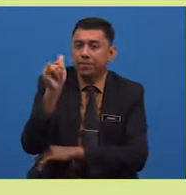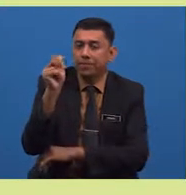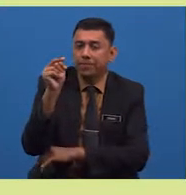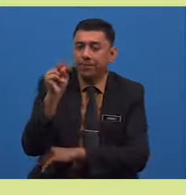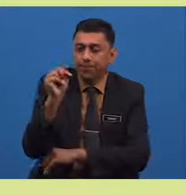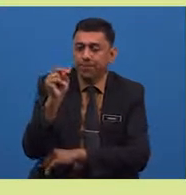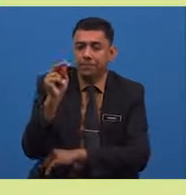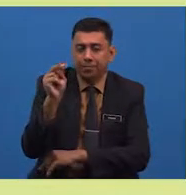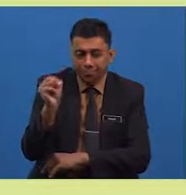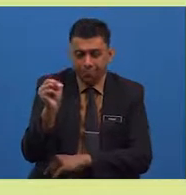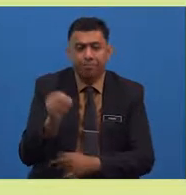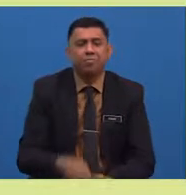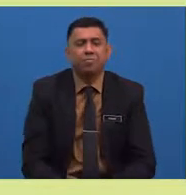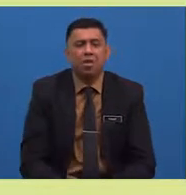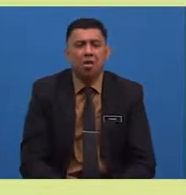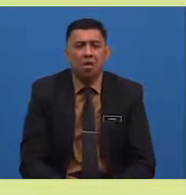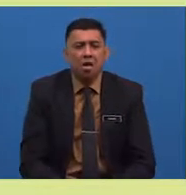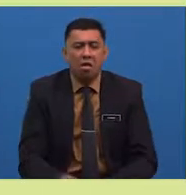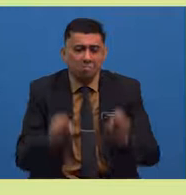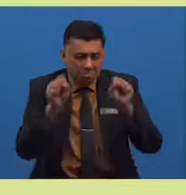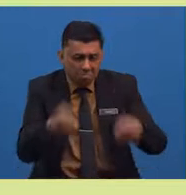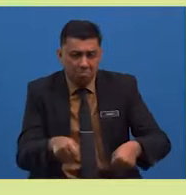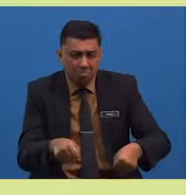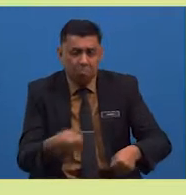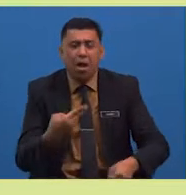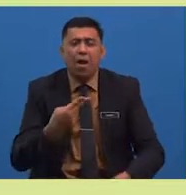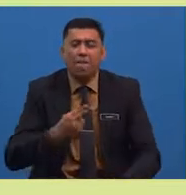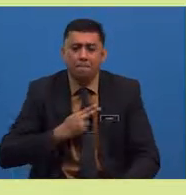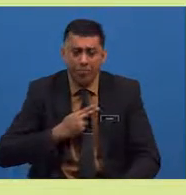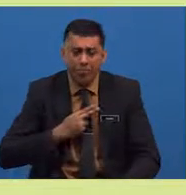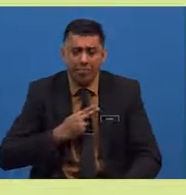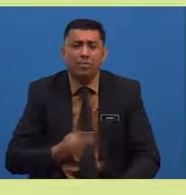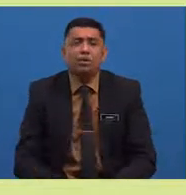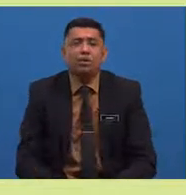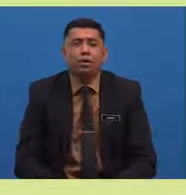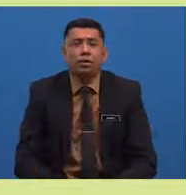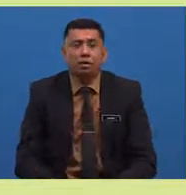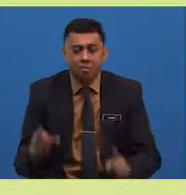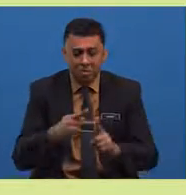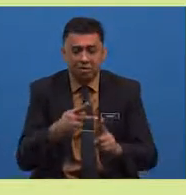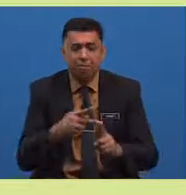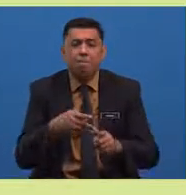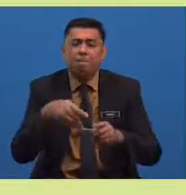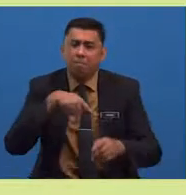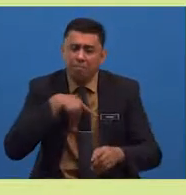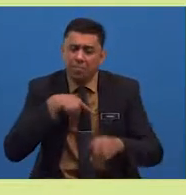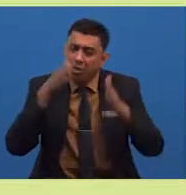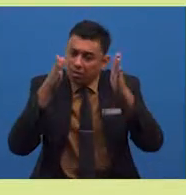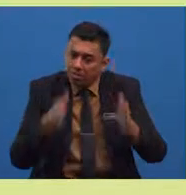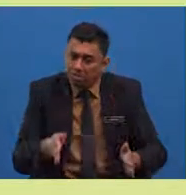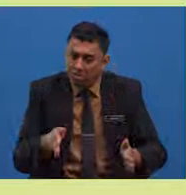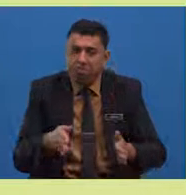sanggup menjadi hamba kepada empunyanya padi itu. Dia tidak